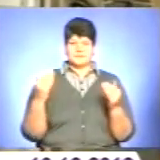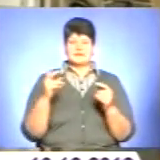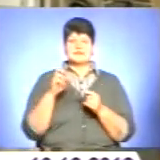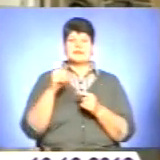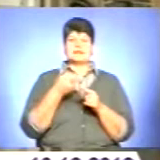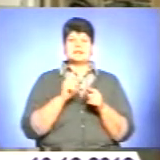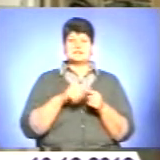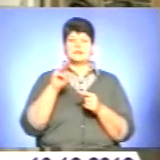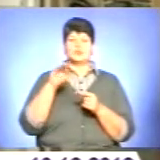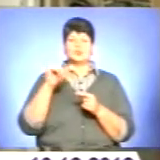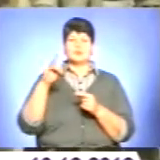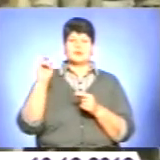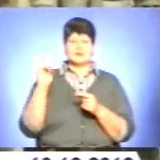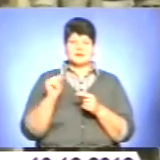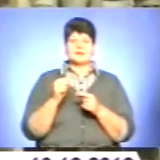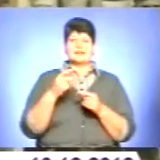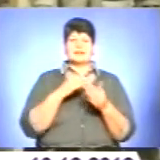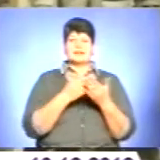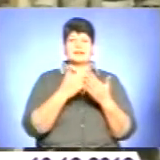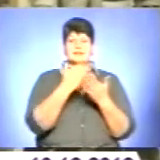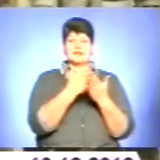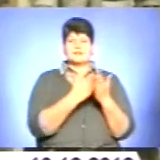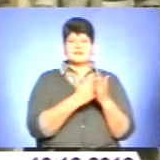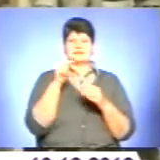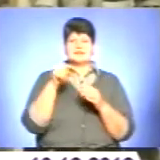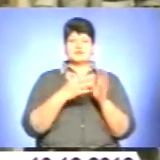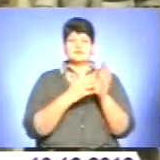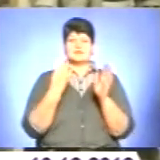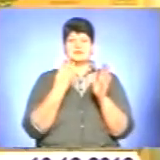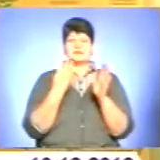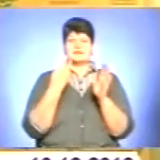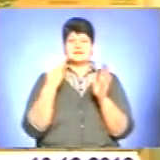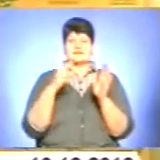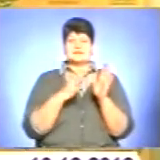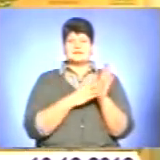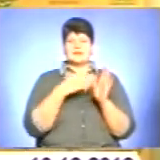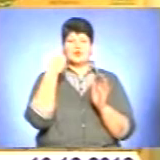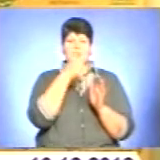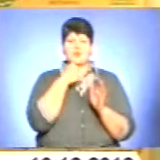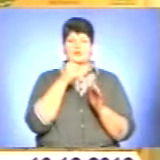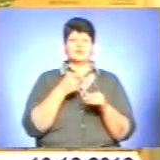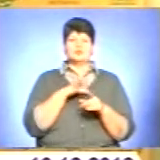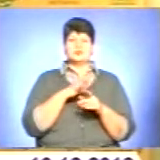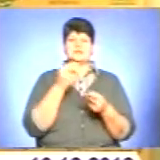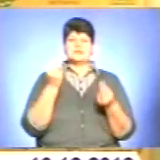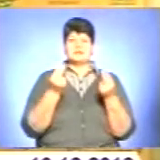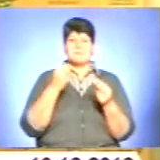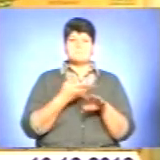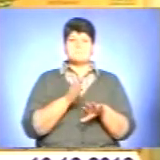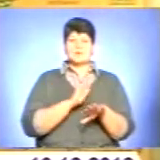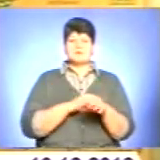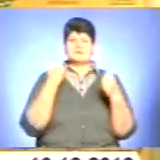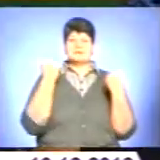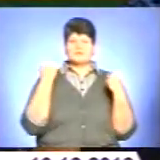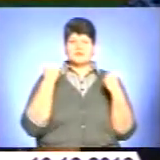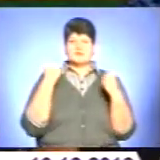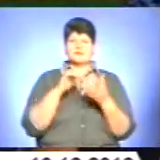таблиці, протоколи матчів та афіші 1909 року. Тоді зіграли свої перші матчі місцеве Поділля та польське спортивне товариство